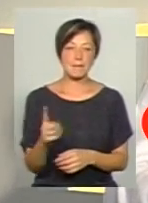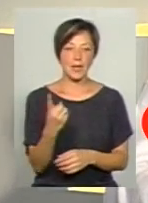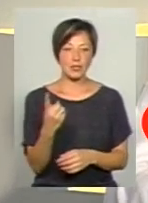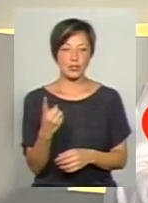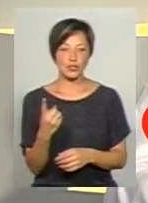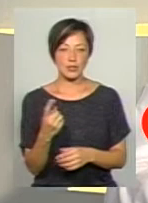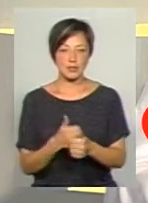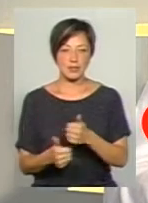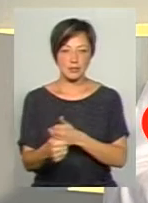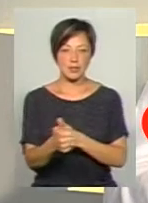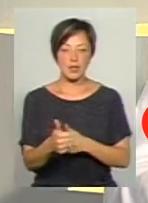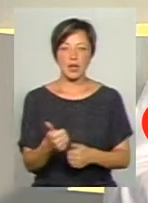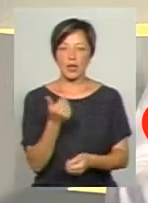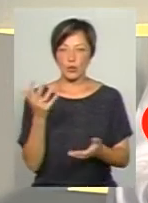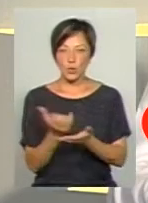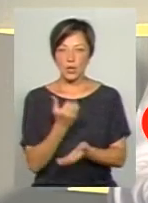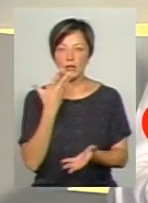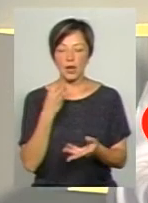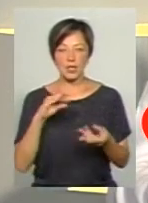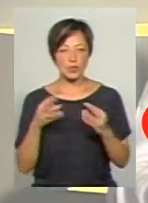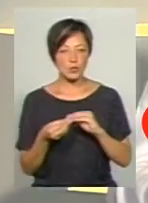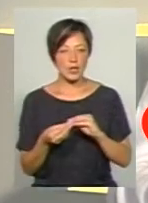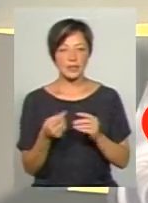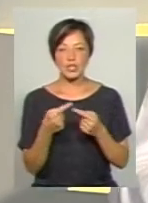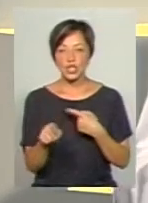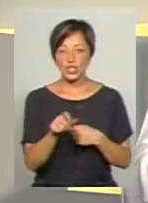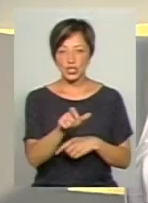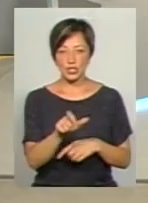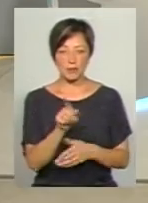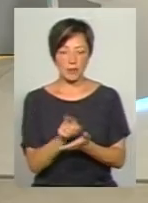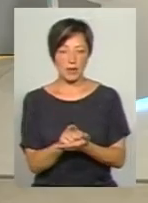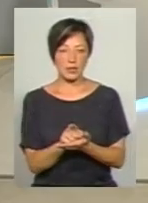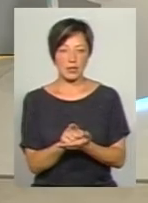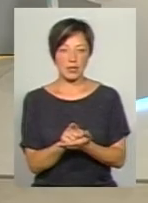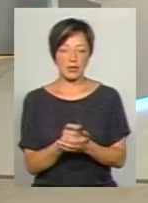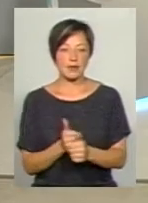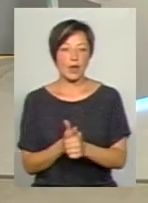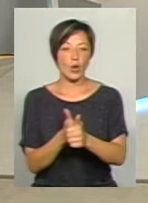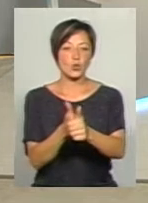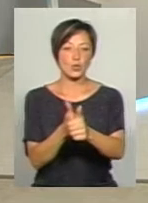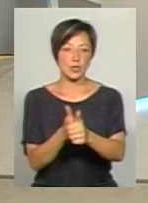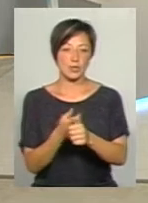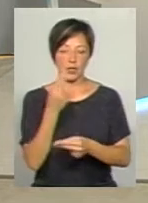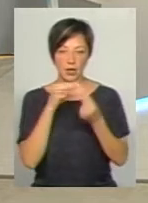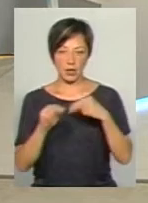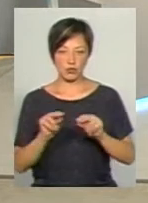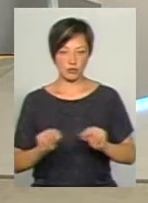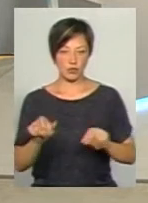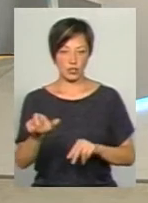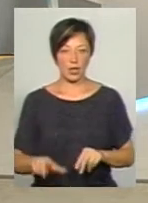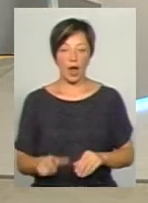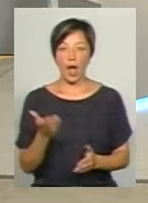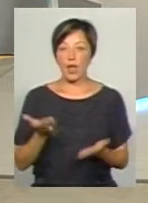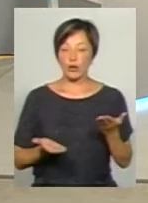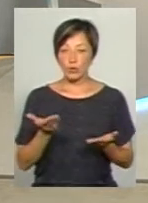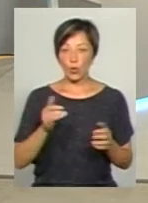хочуть досягати гарних результатів, і всі інші мають, ну, тягнутися до того найкращого вчителя. А